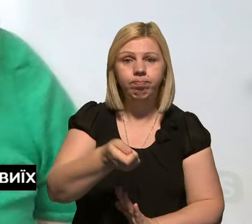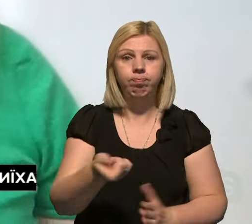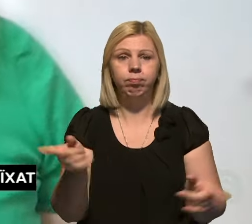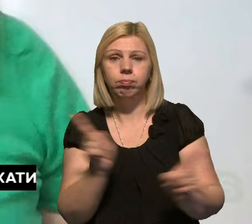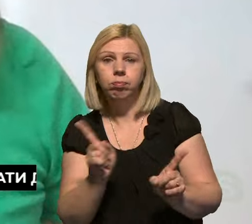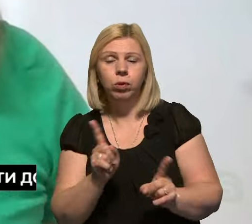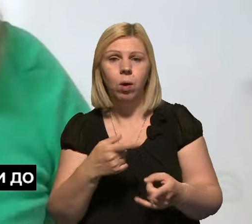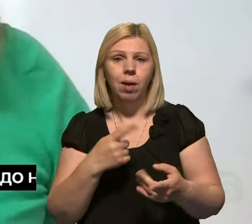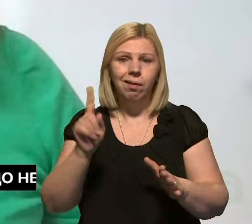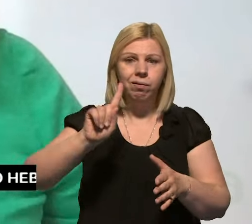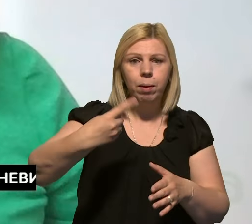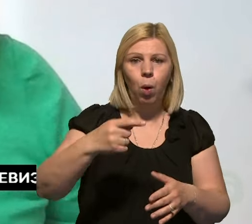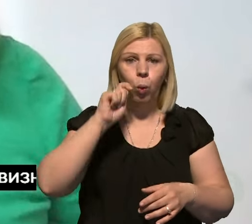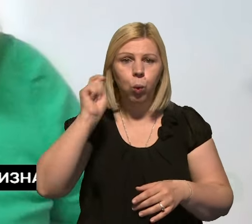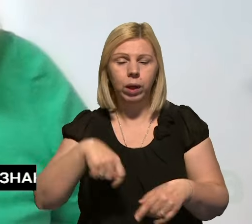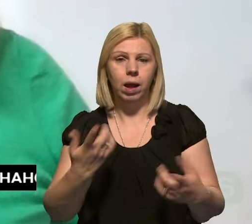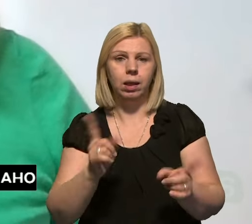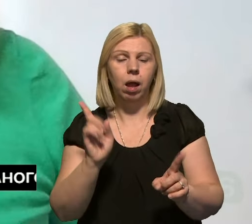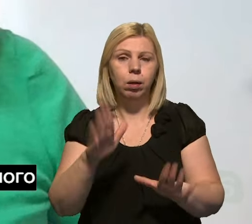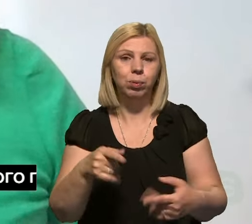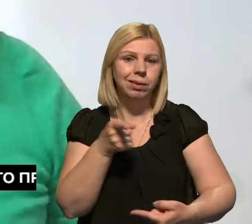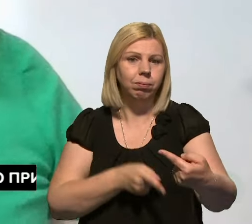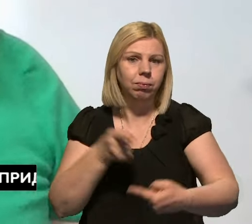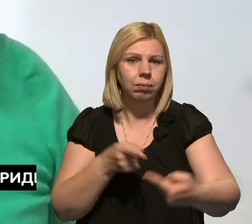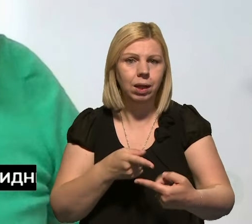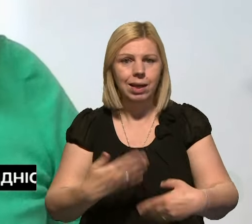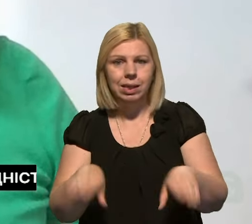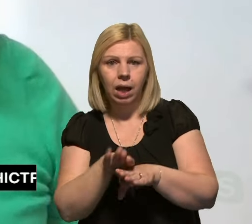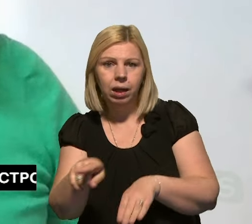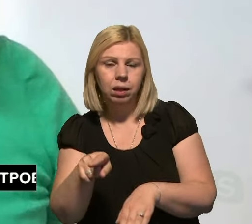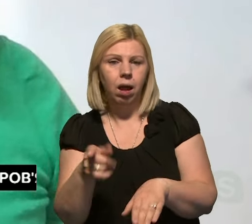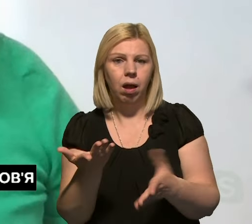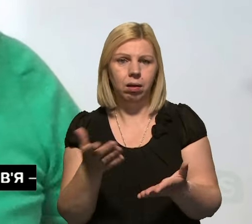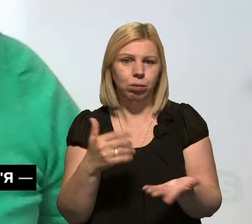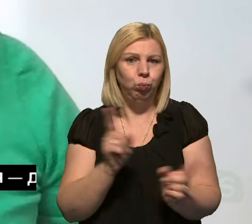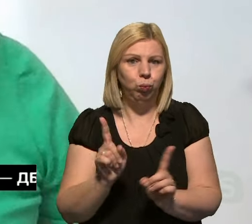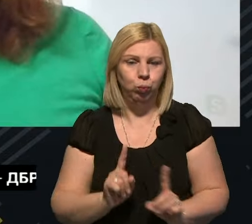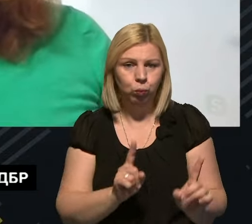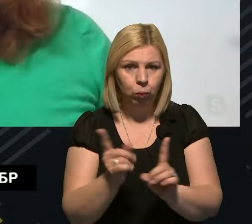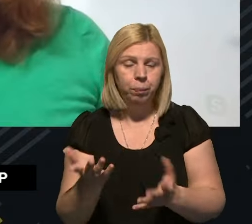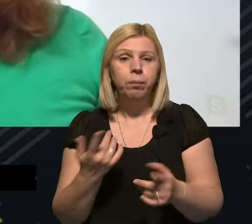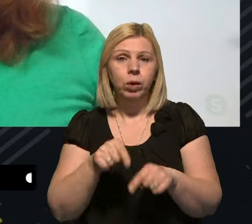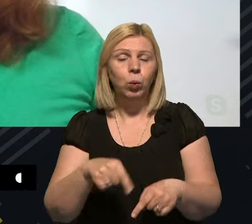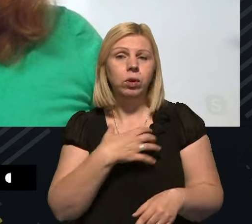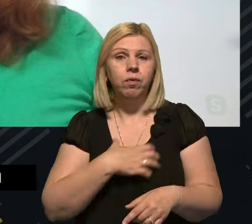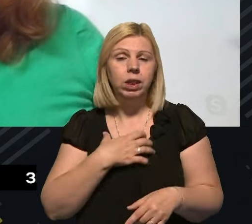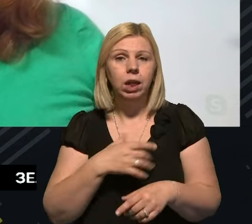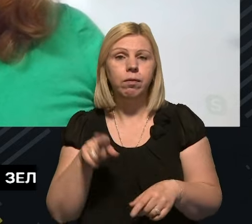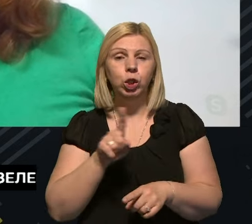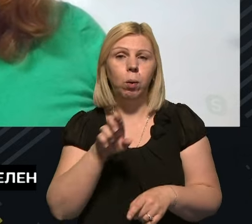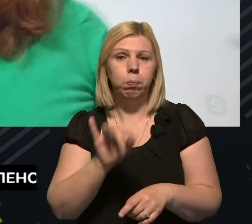ну, вимоги до України, або вони будуть заперечувати щодо закриття певної голови. І тому тут дуже важливо, щоб,